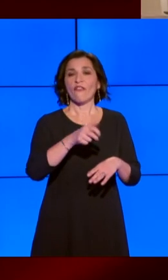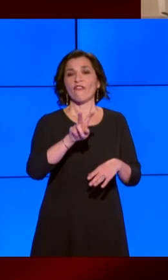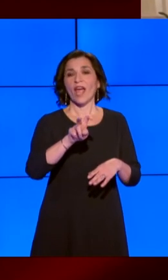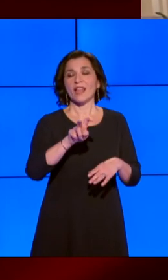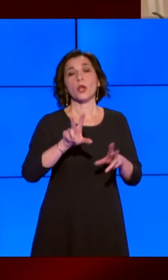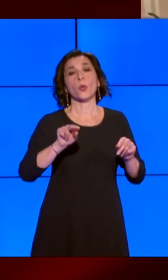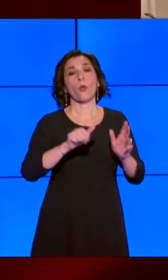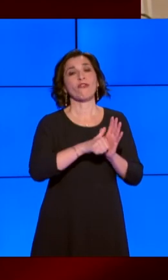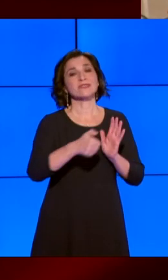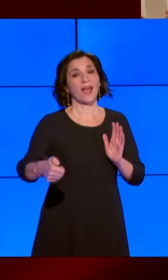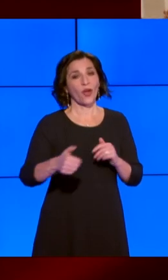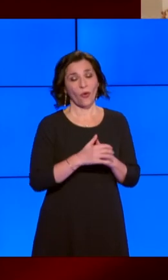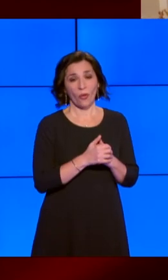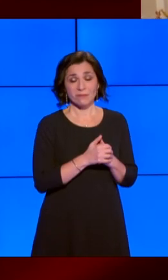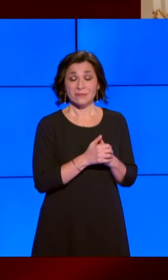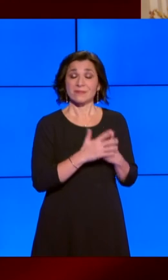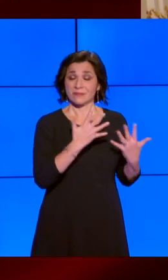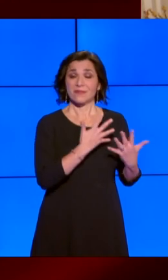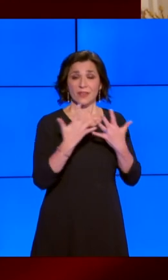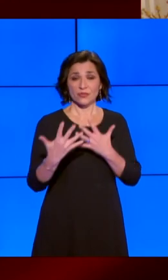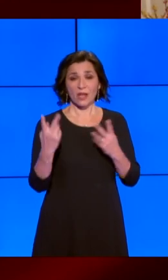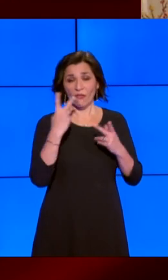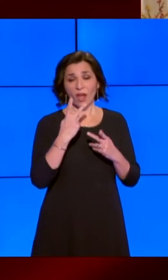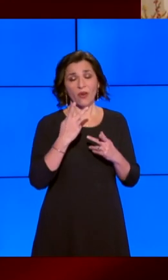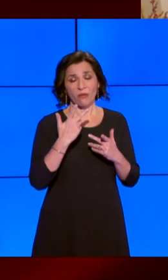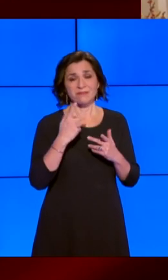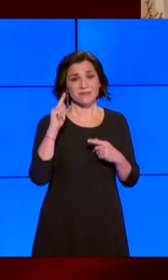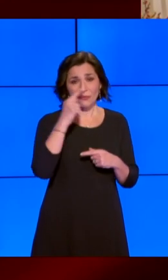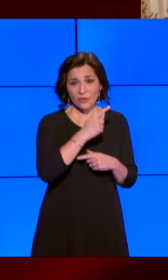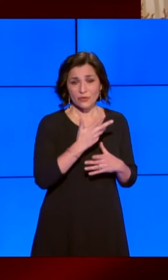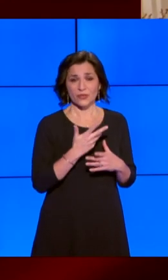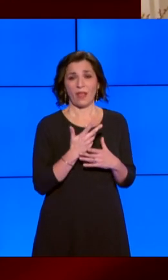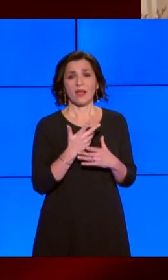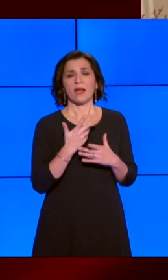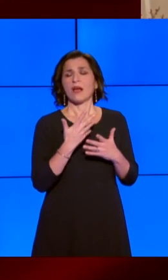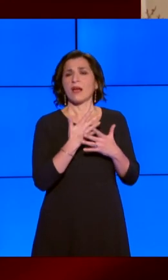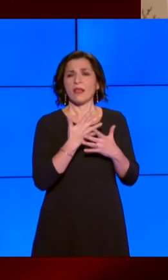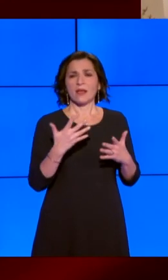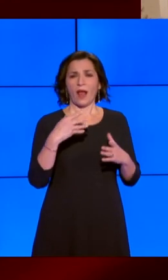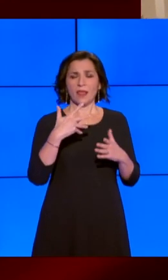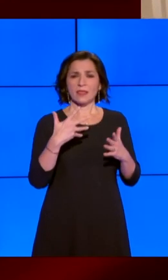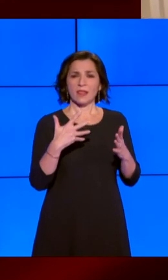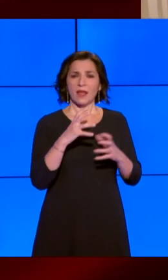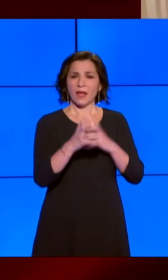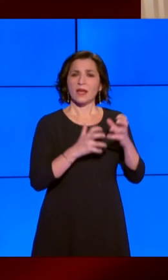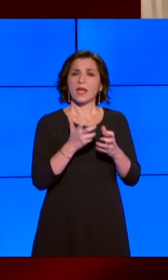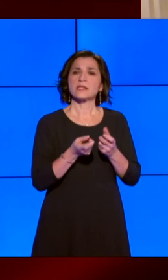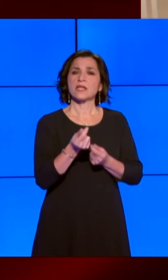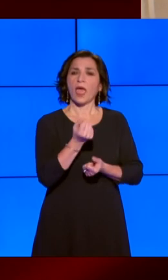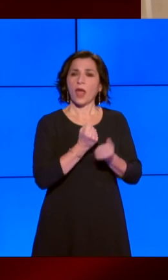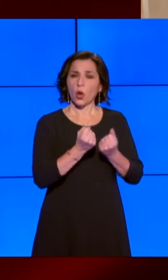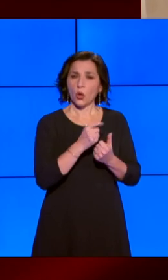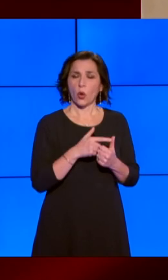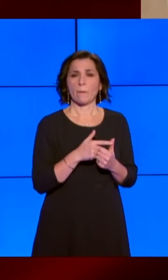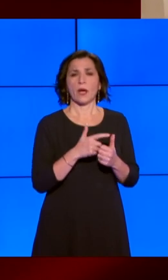Si avvia a conclusione un decennio impegnativo, contrassegnato da una lunga crisi economica e da mutamenti